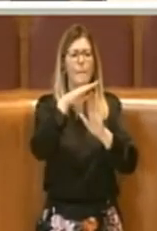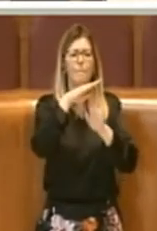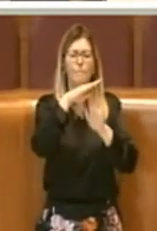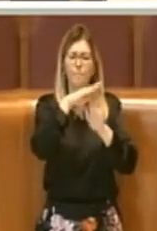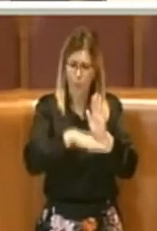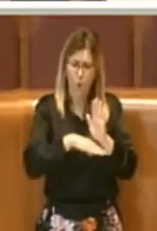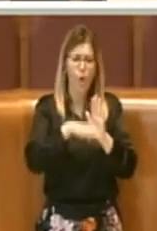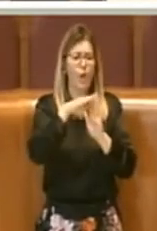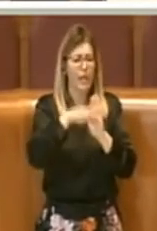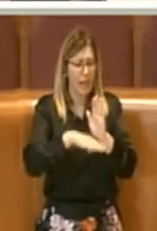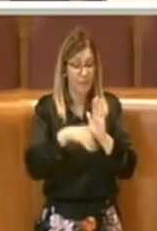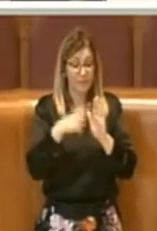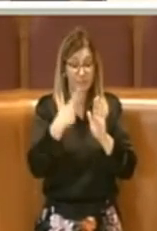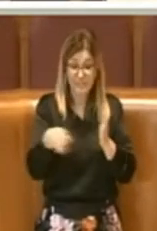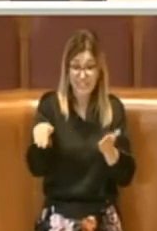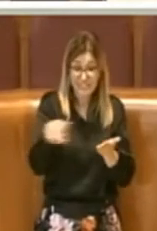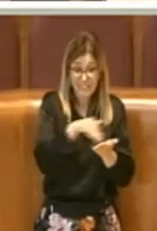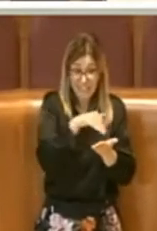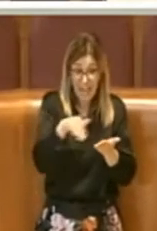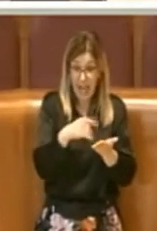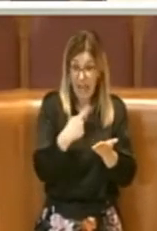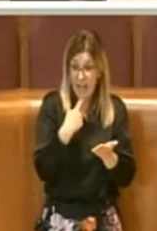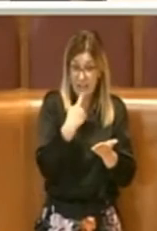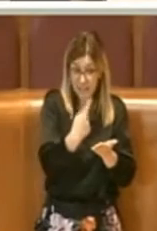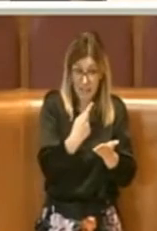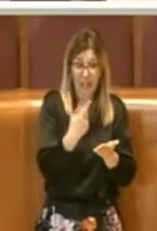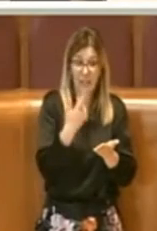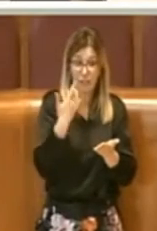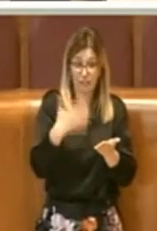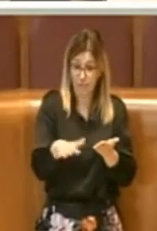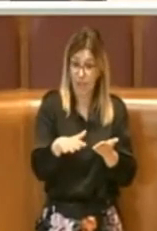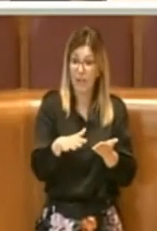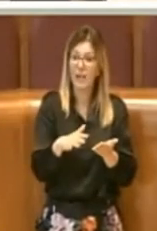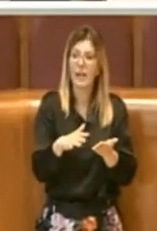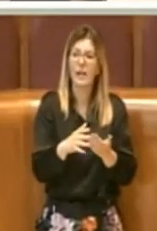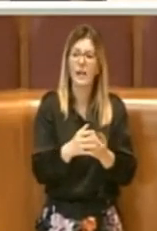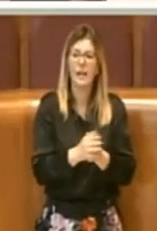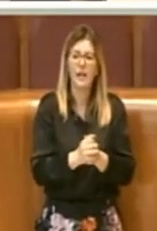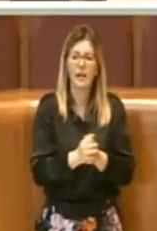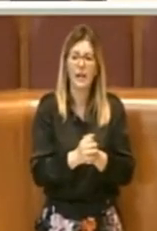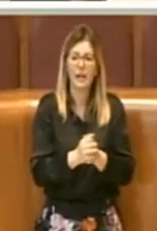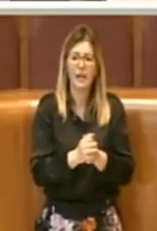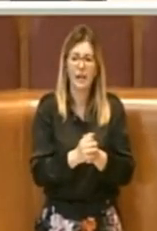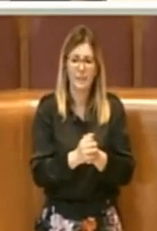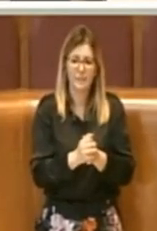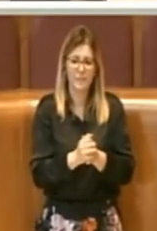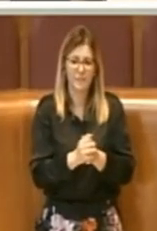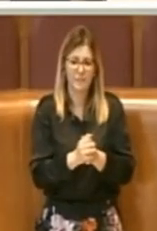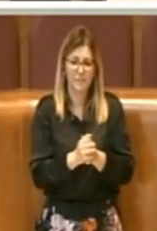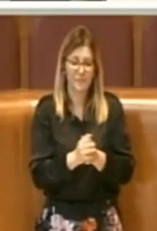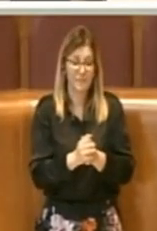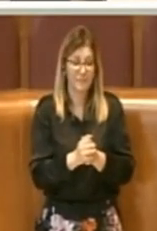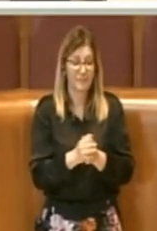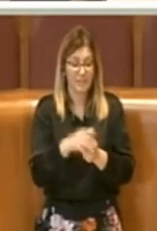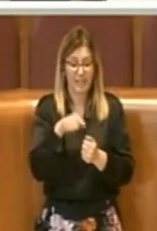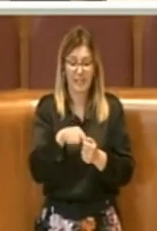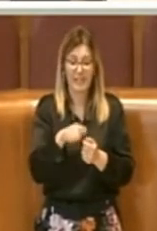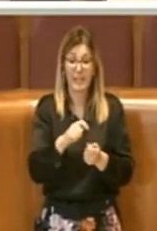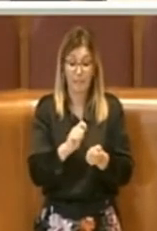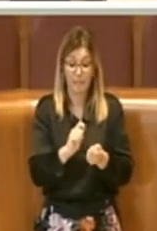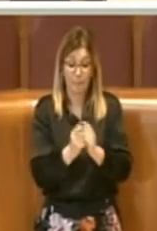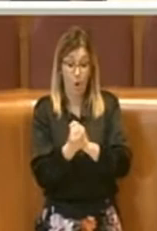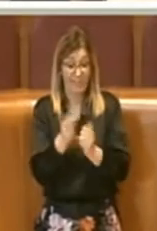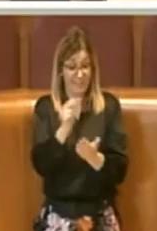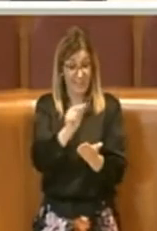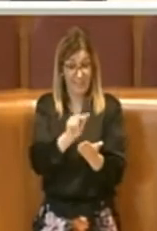quelle strade individuate, nel secondo manca nella modifica della descrizione